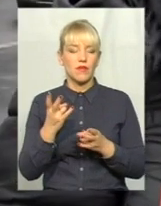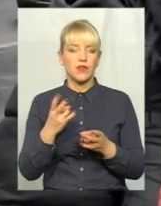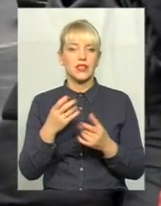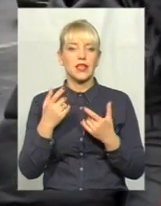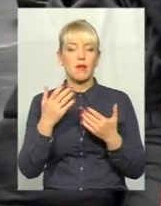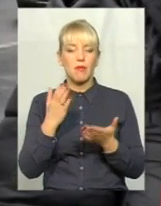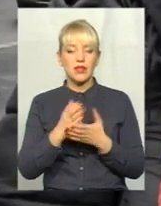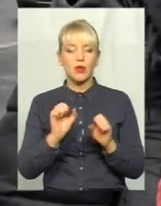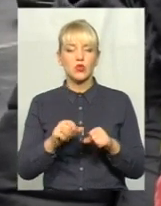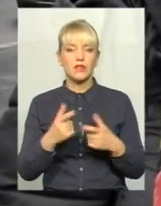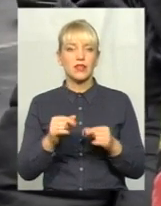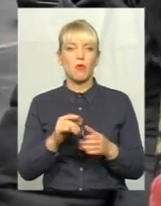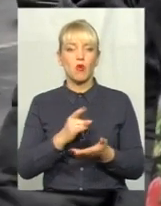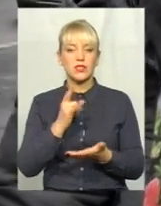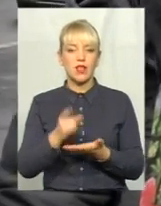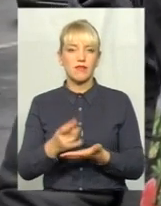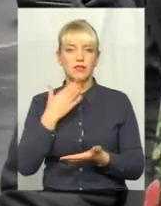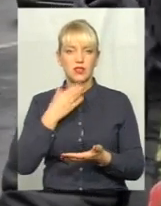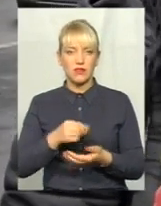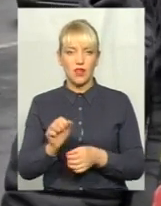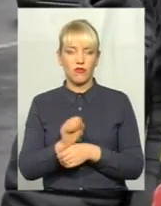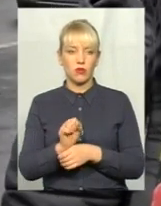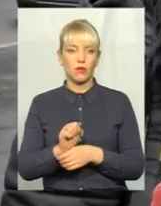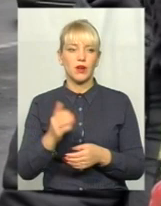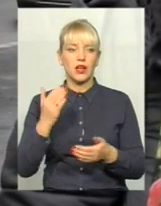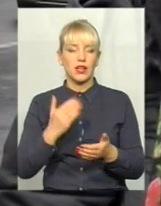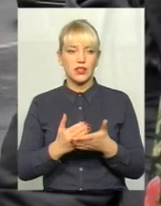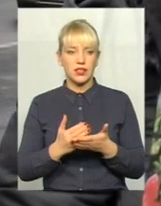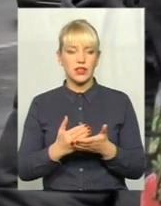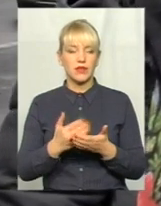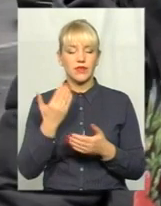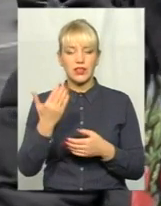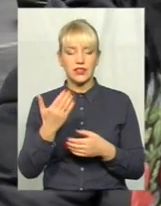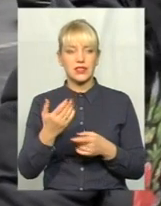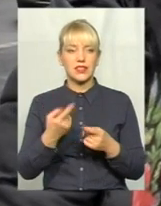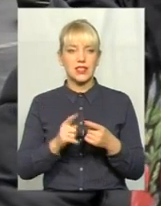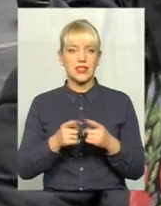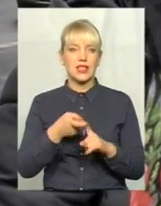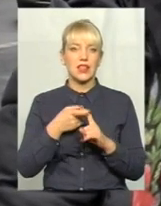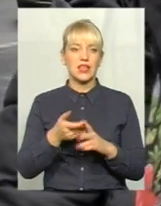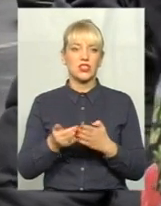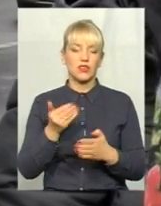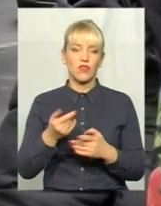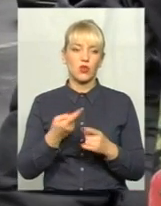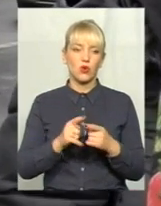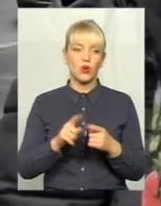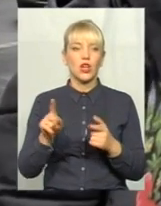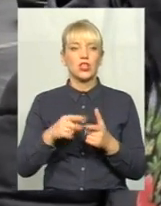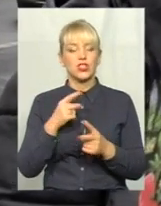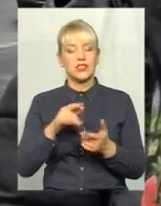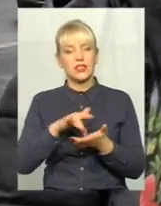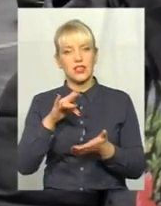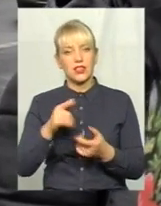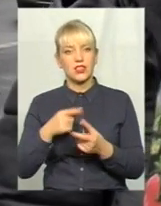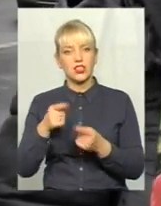розмістити свій автомобіль. То от просто є градація, залежить від того, це центральна частина міста, чи це периферія. Якщо центр,